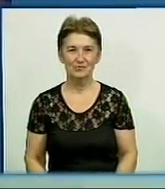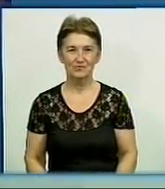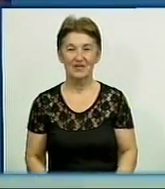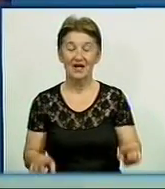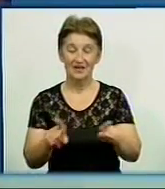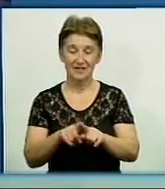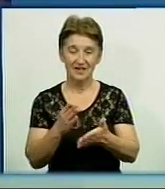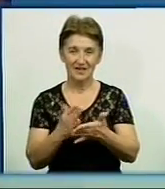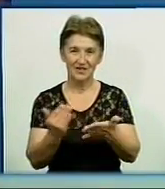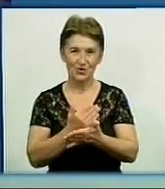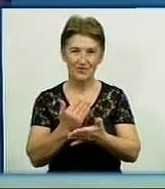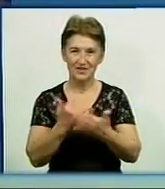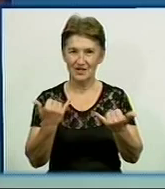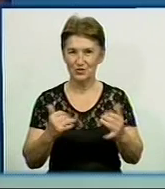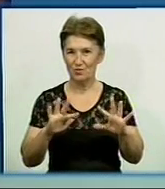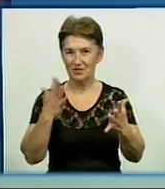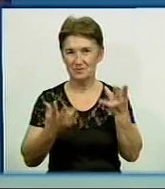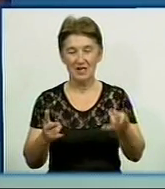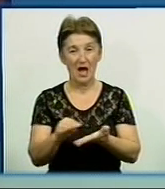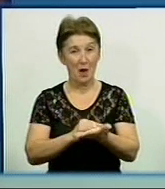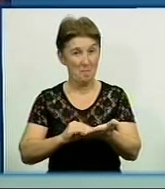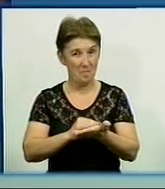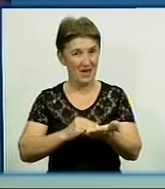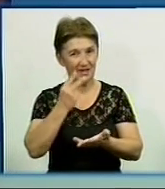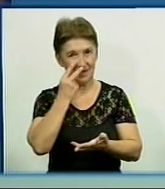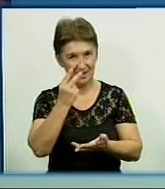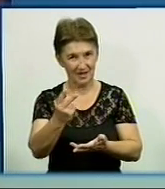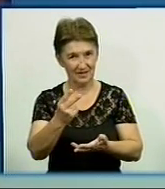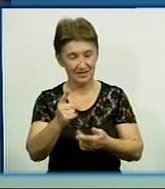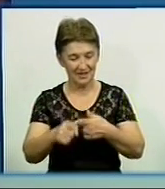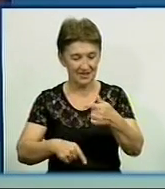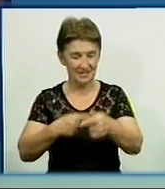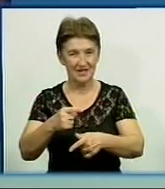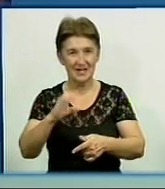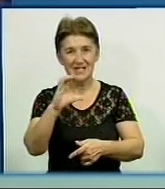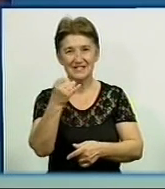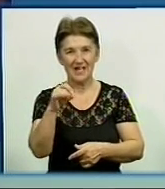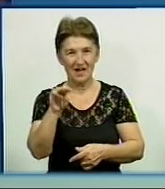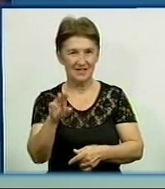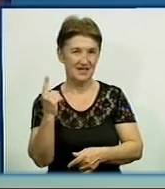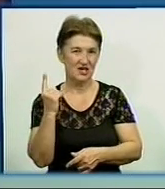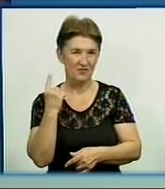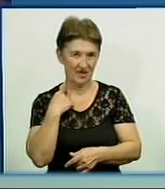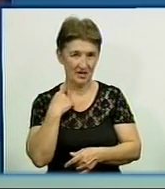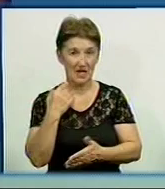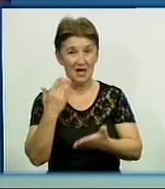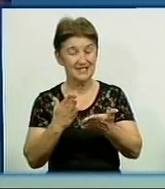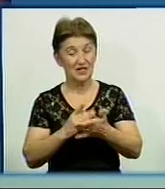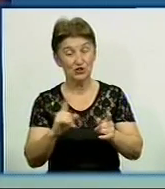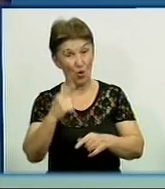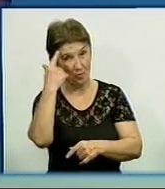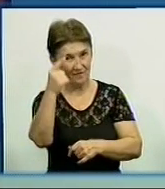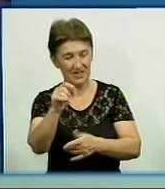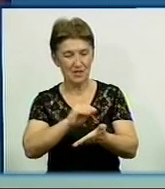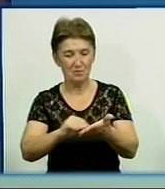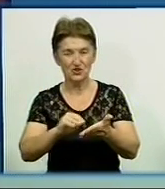Такими є новини на цю мить. Якщо потрібно переглянути матеріали День за днем, заходьте на наш сайт kudtrk.tv. Маєте, що повідомити, пишіть